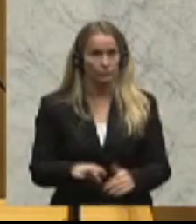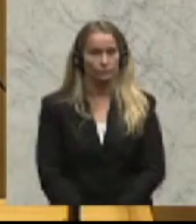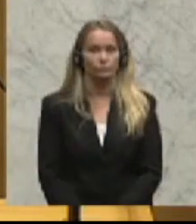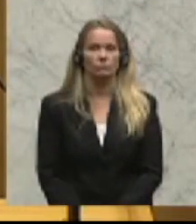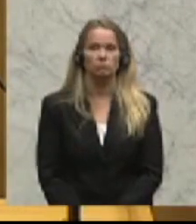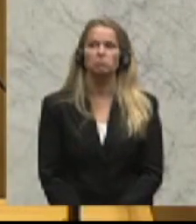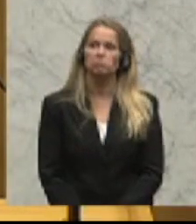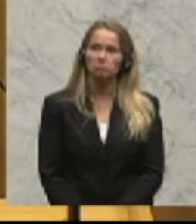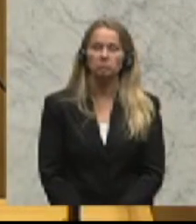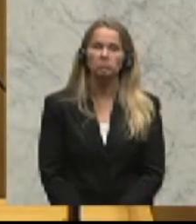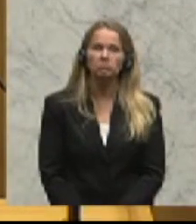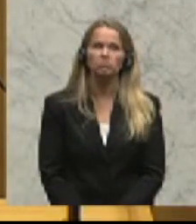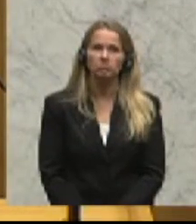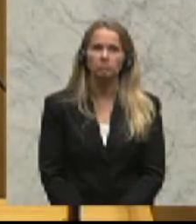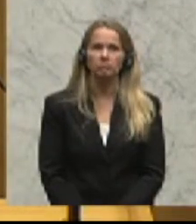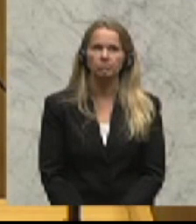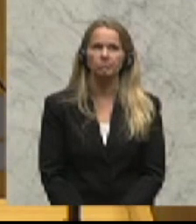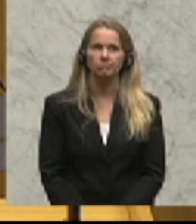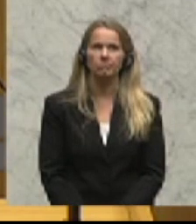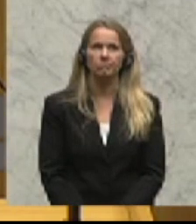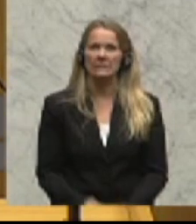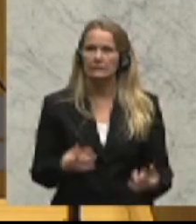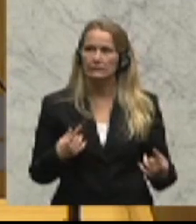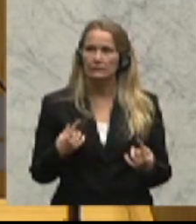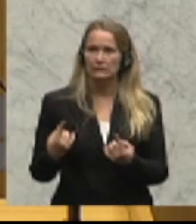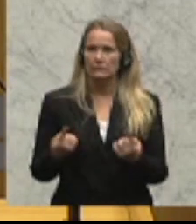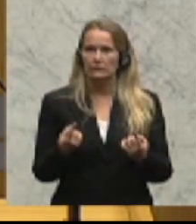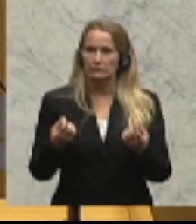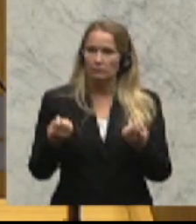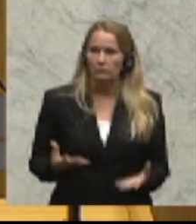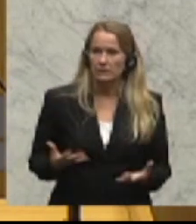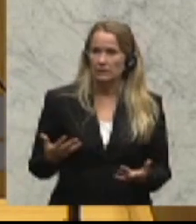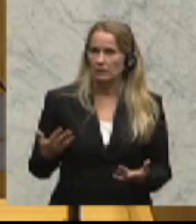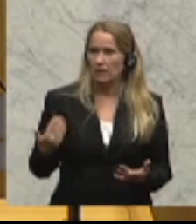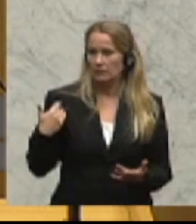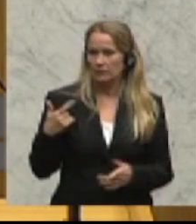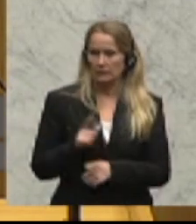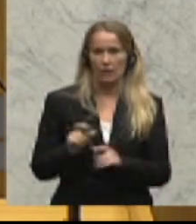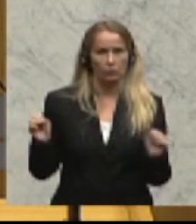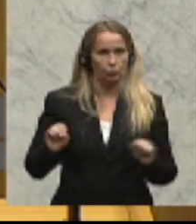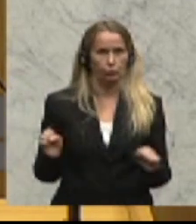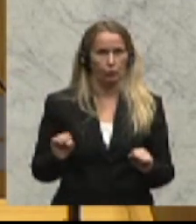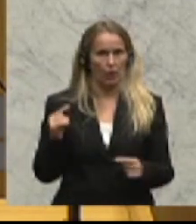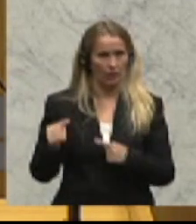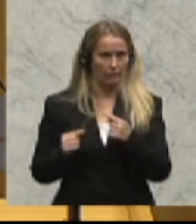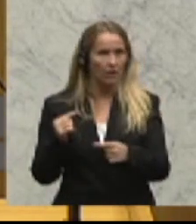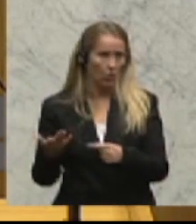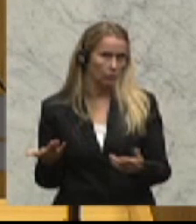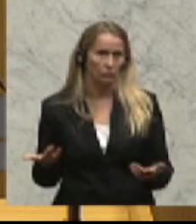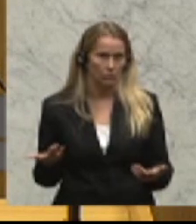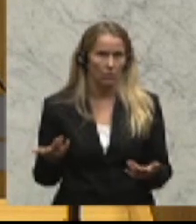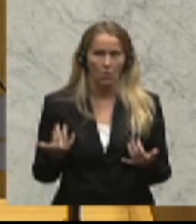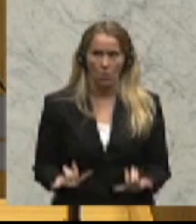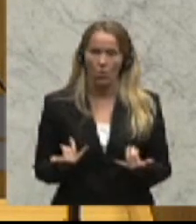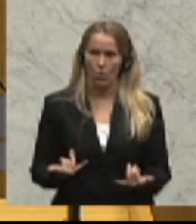angesichts der dramatischen Ereignisse und Entwicklungen der letzten Zeit komme ich nicht umhin, mich heute